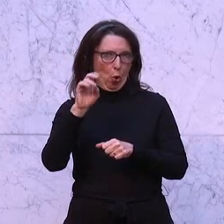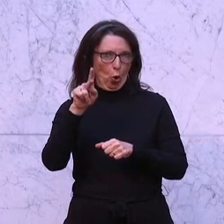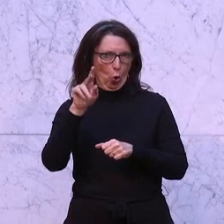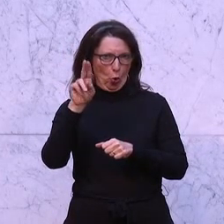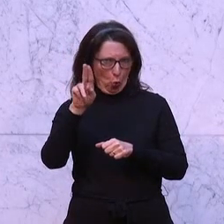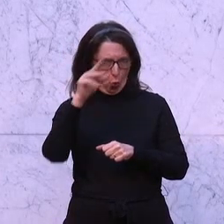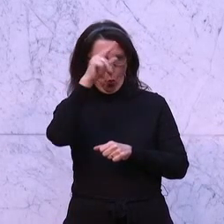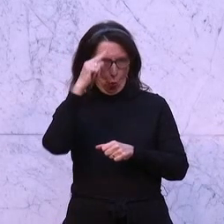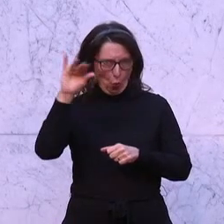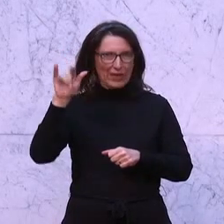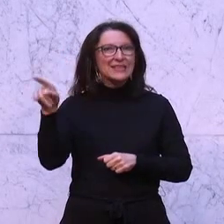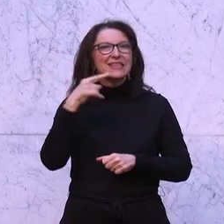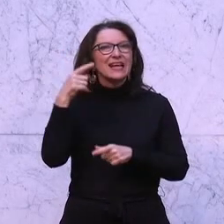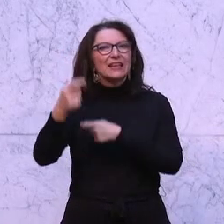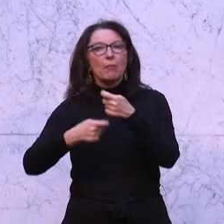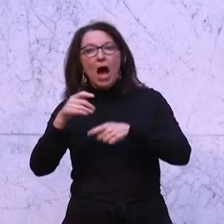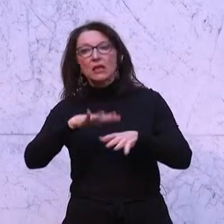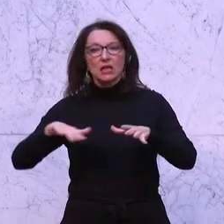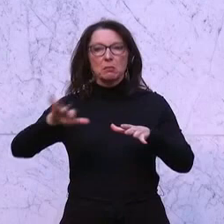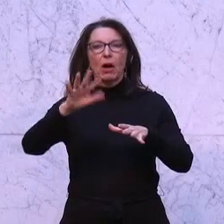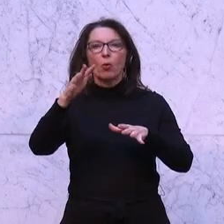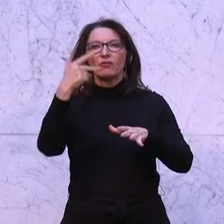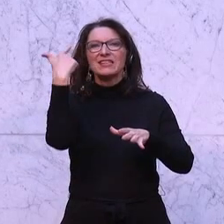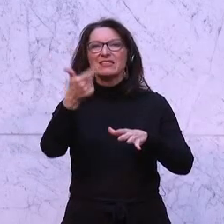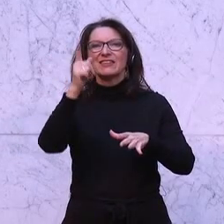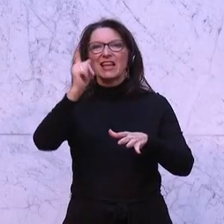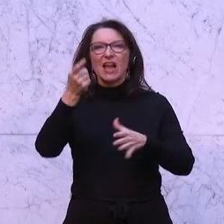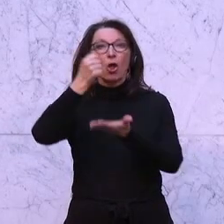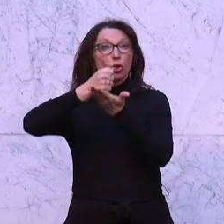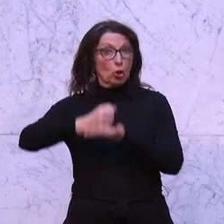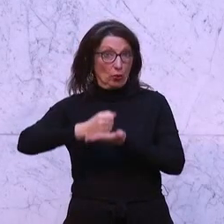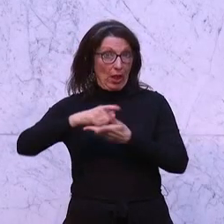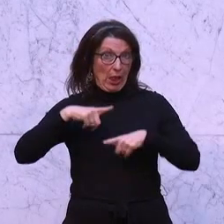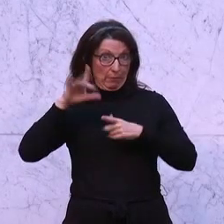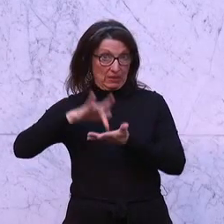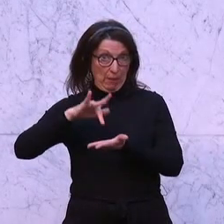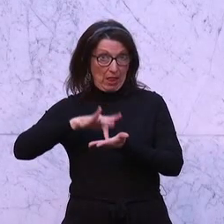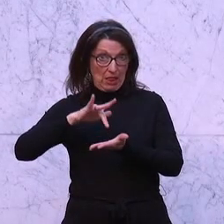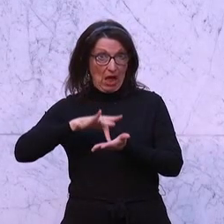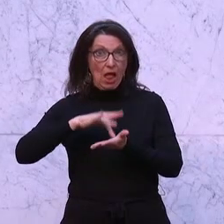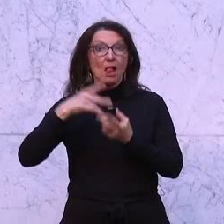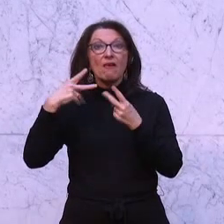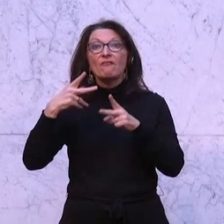im Handel werden circa 20.000 Tonnen Lebensmittel weiterverkauft.